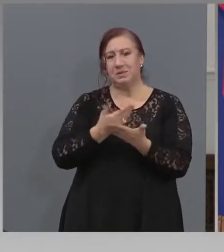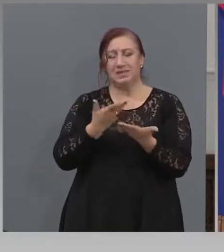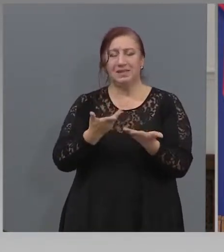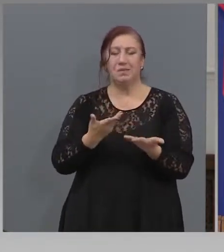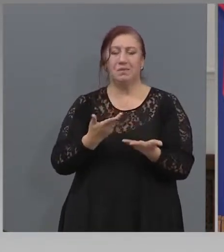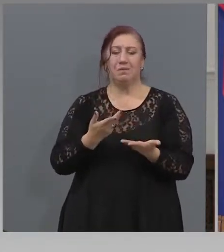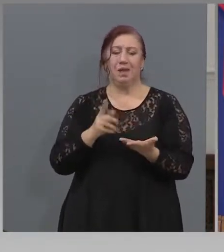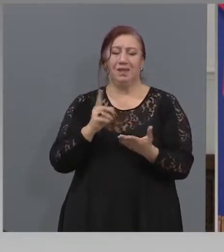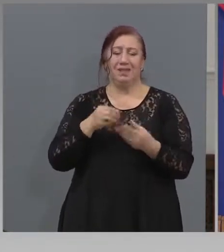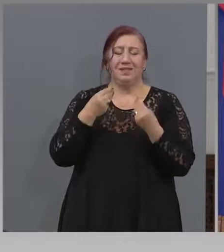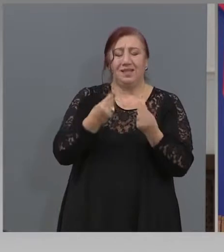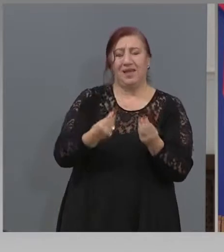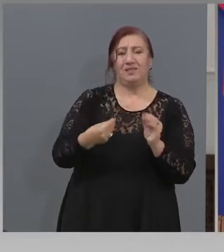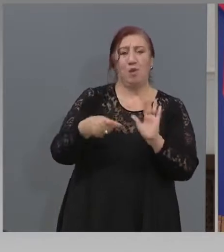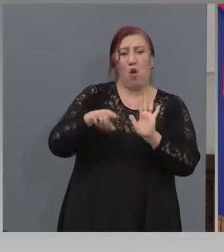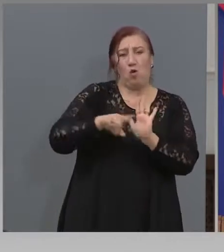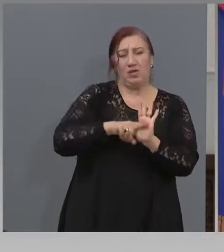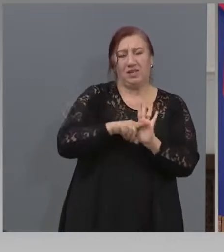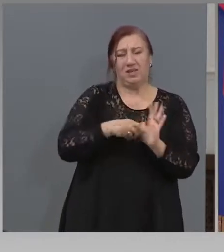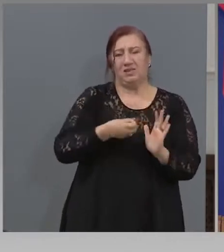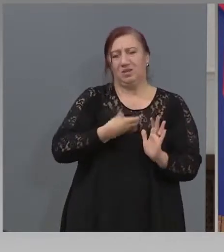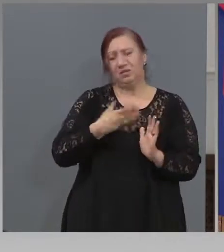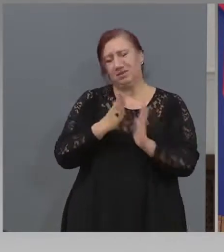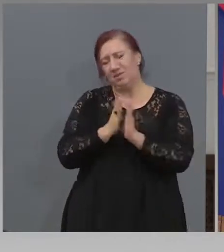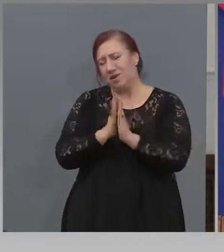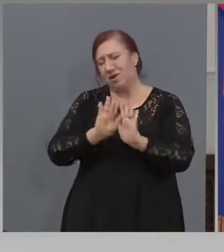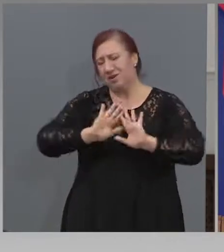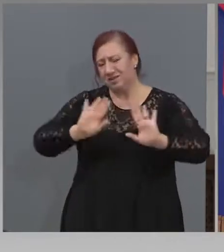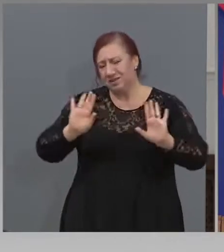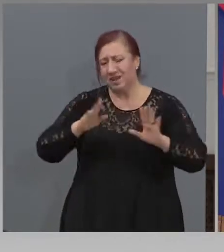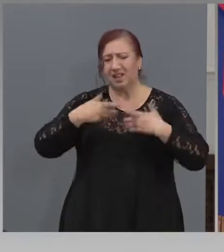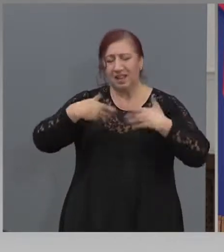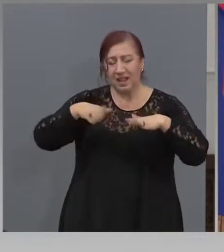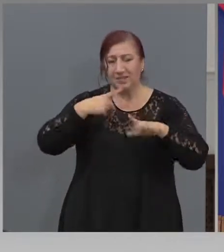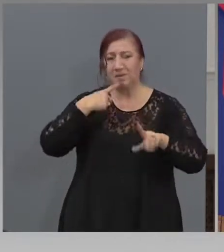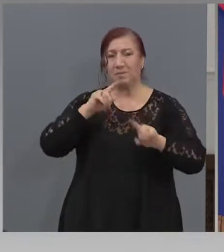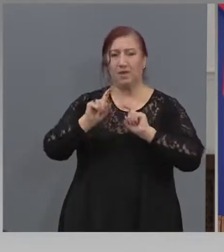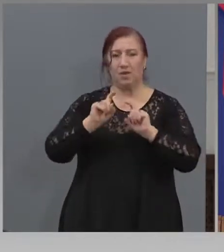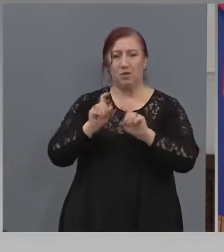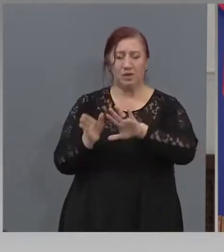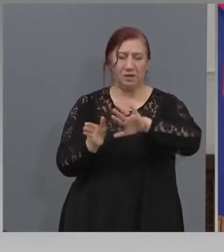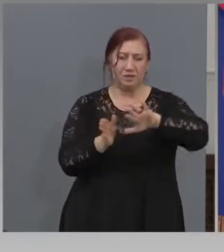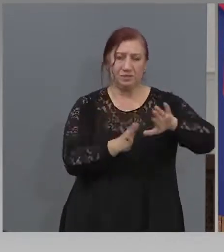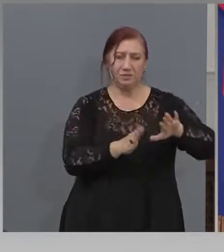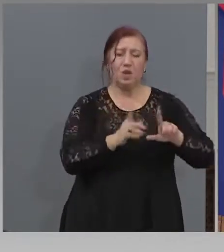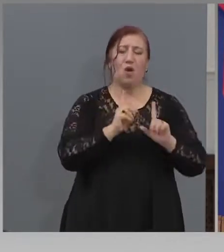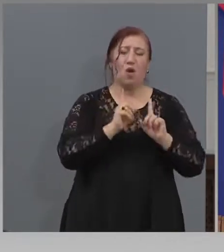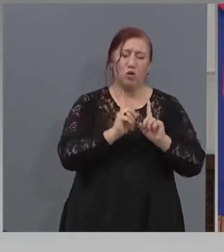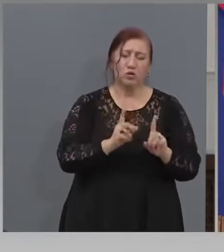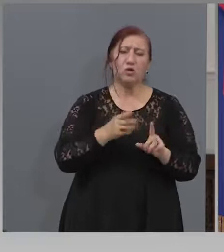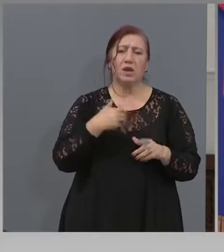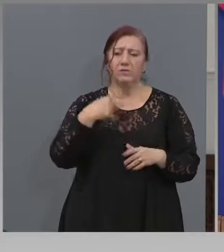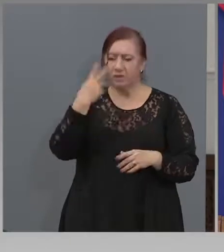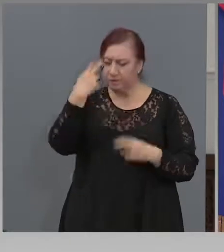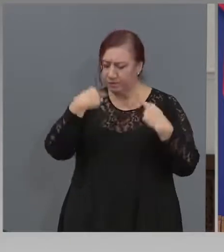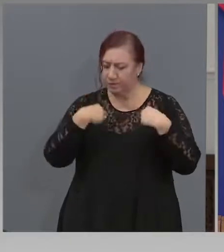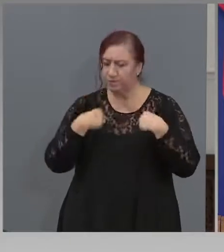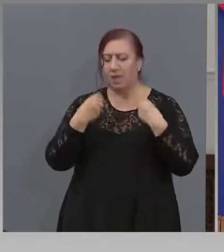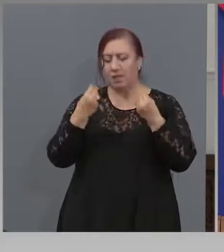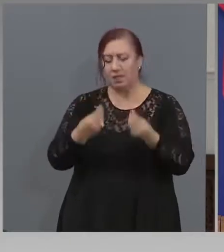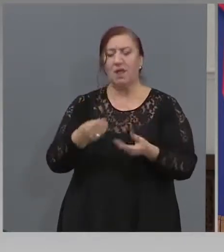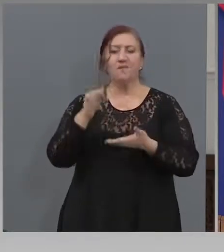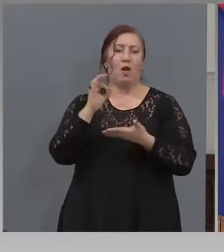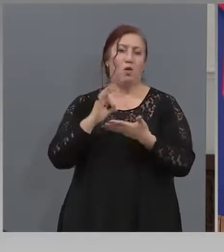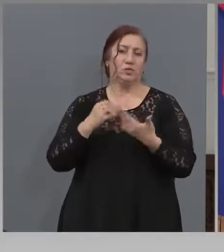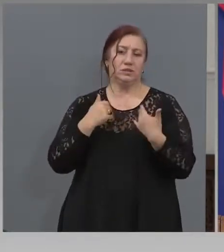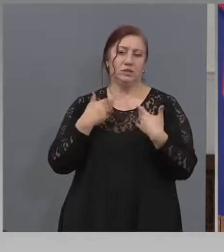емоциите. Не искам да го коментирам, не ми е работа. Мисля, че господин Борисов господин Борисов стане ли